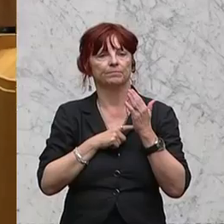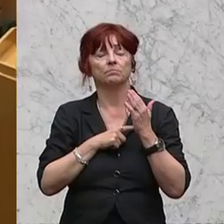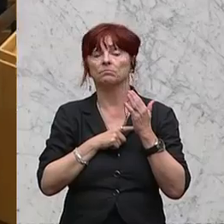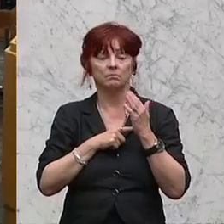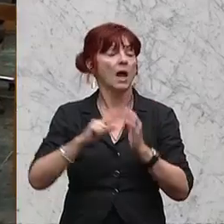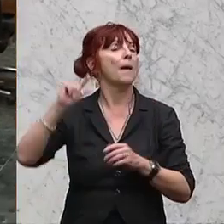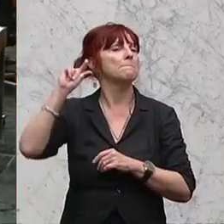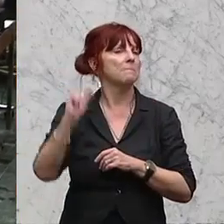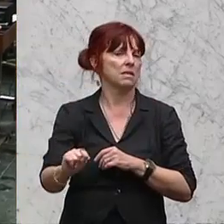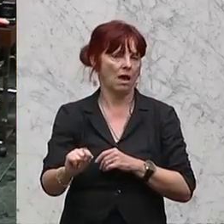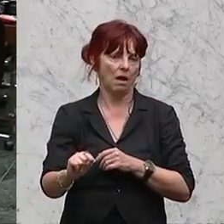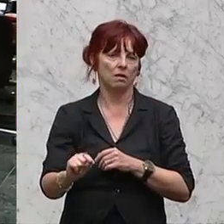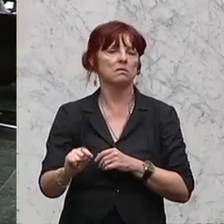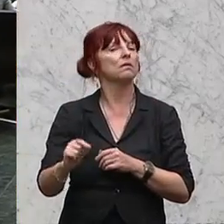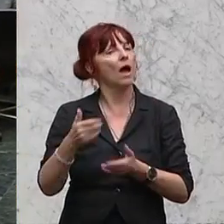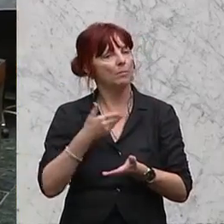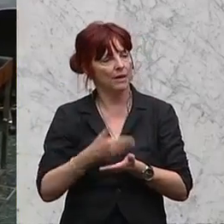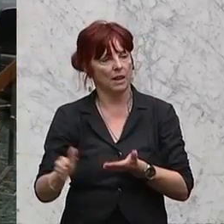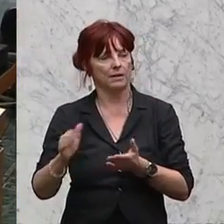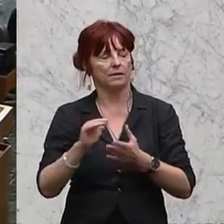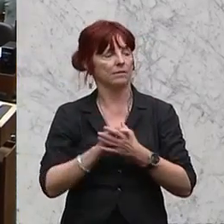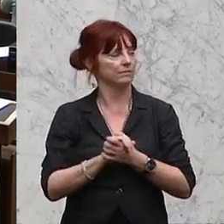Das ist die Minderheit abgelehnt.